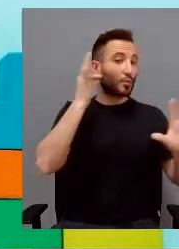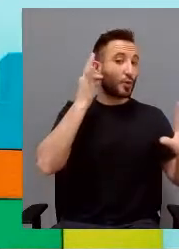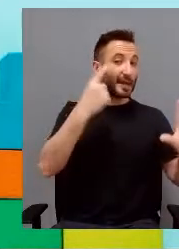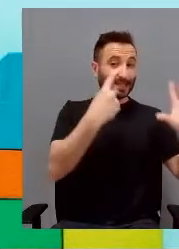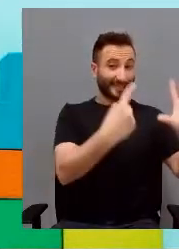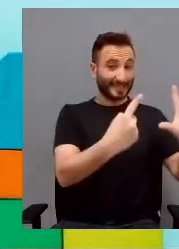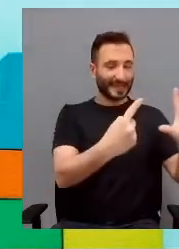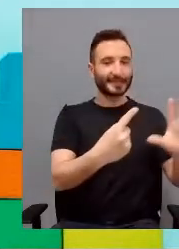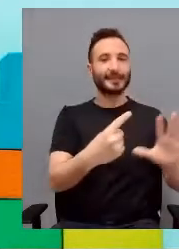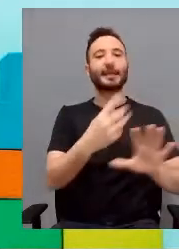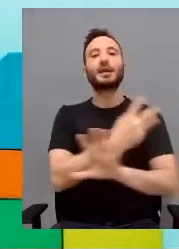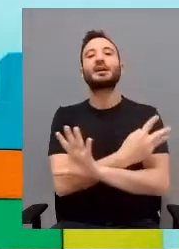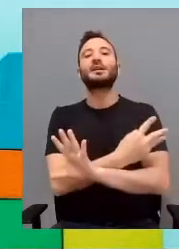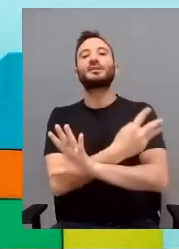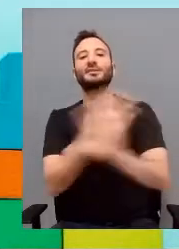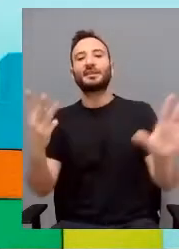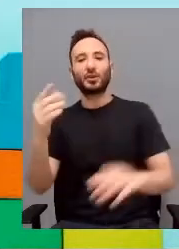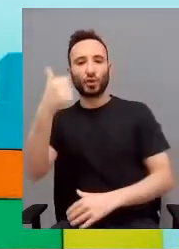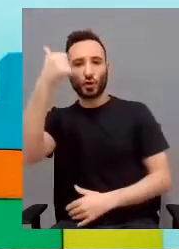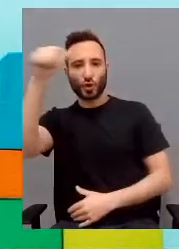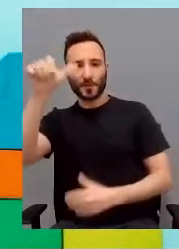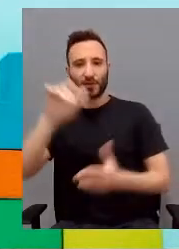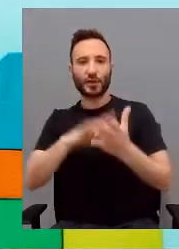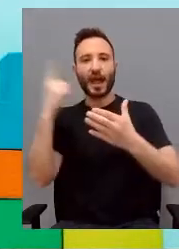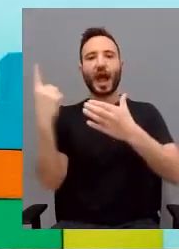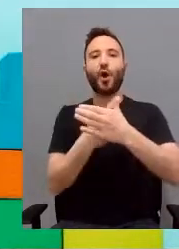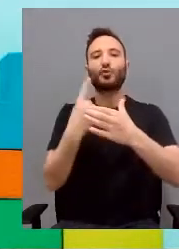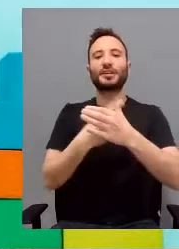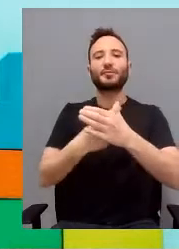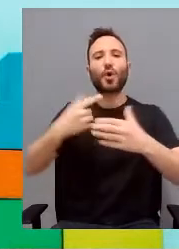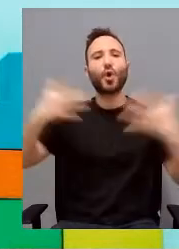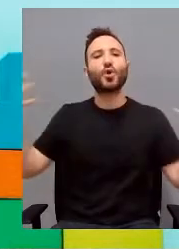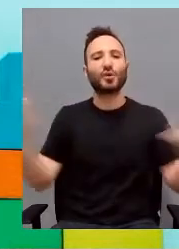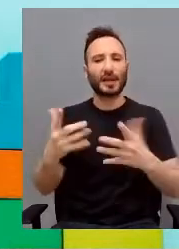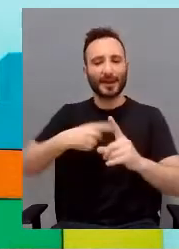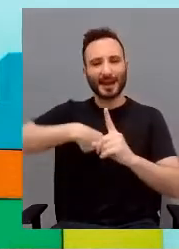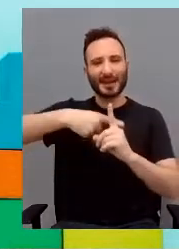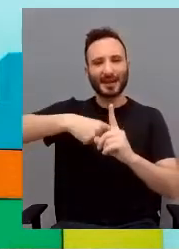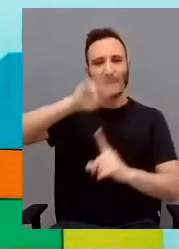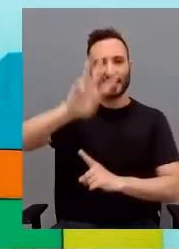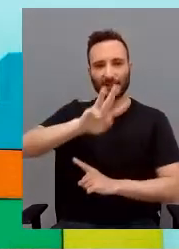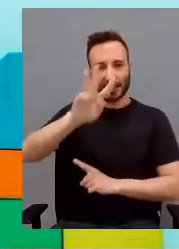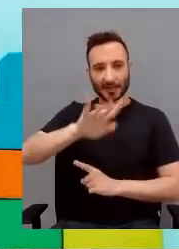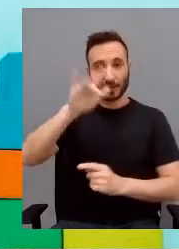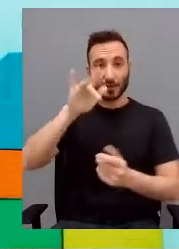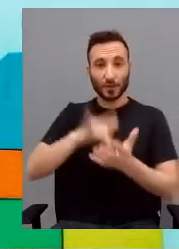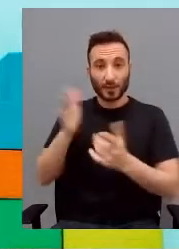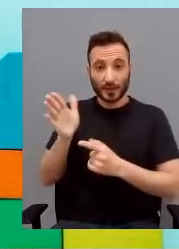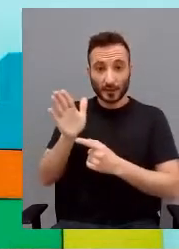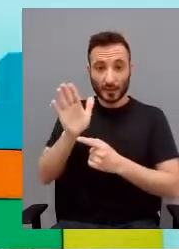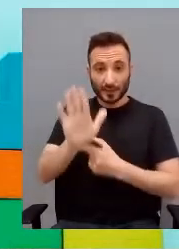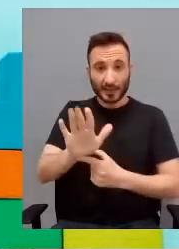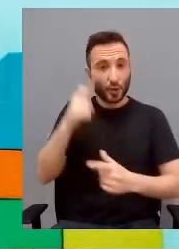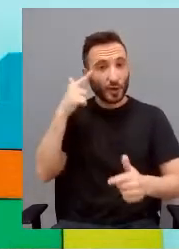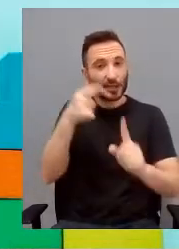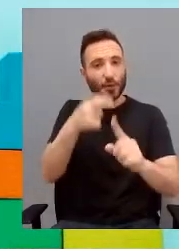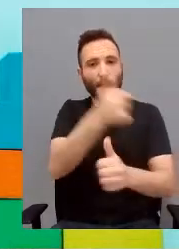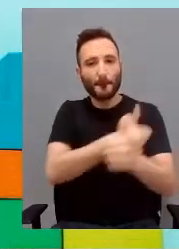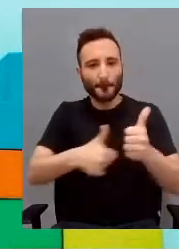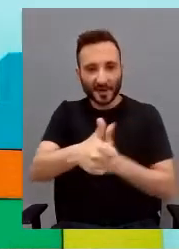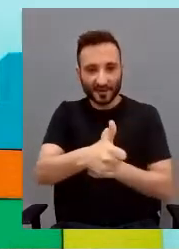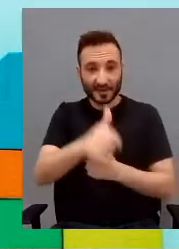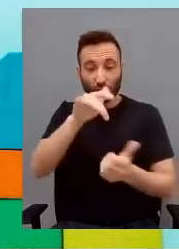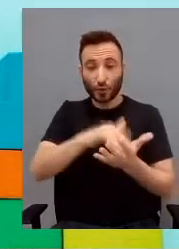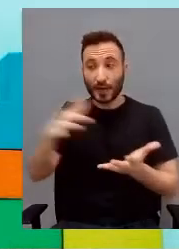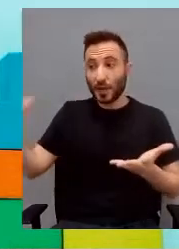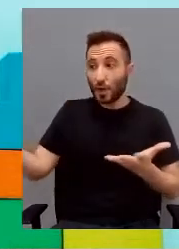con un autismo severo di livello 3, se seguiamo con la presentazione precedente. E tutti hanno